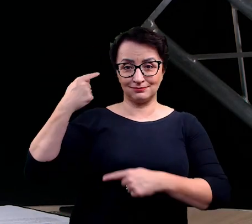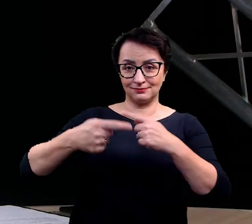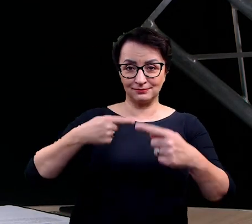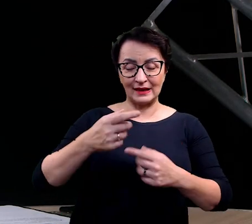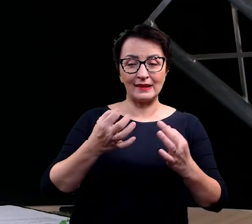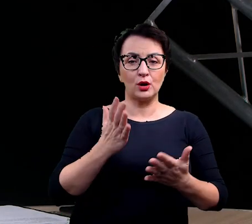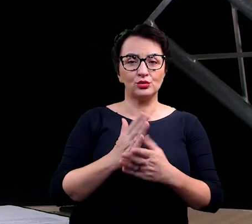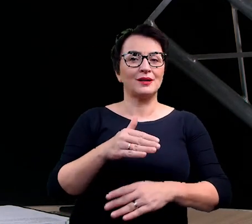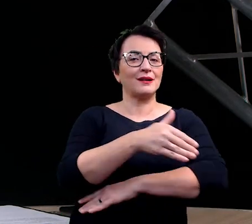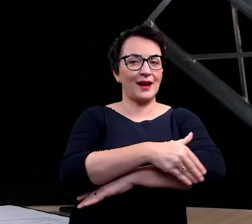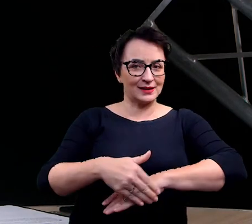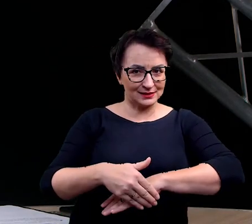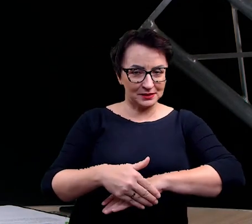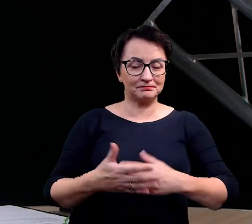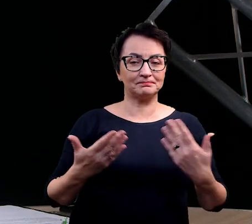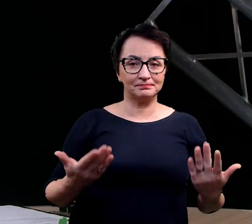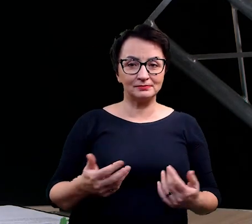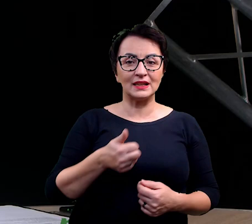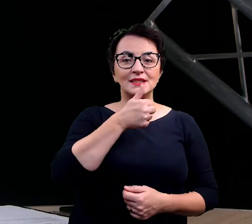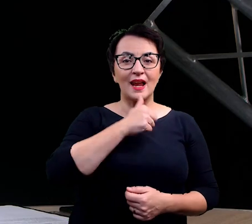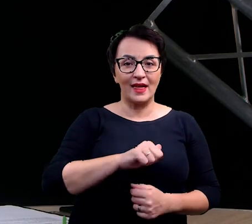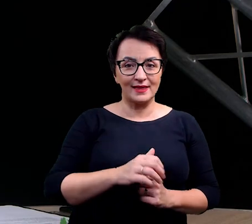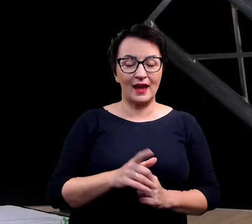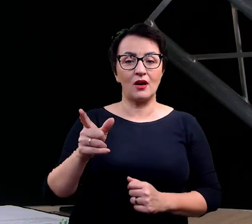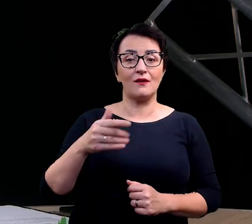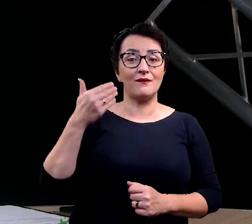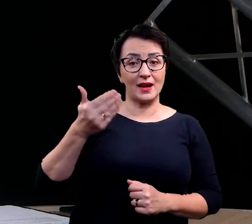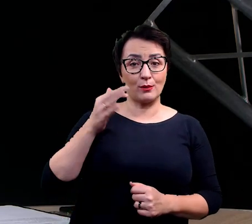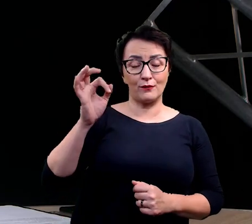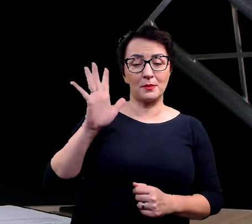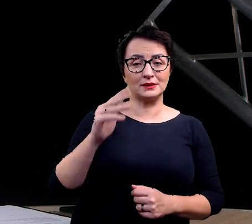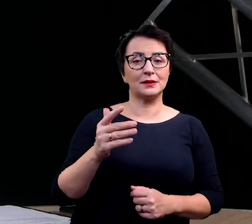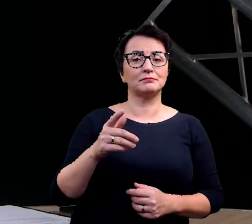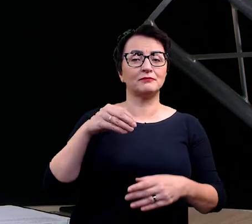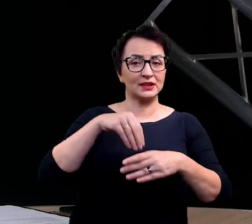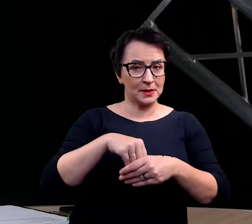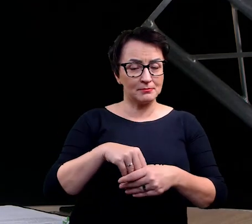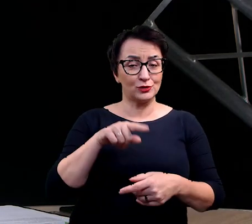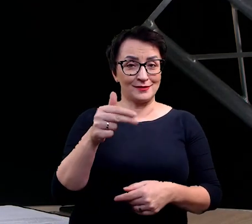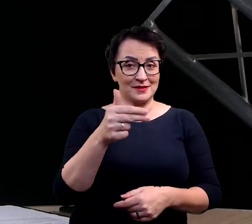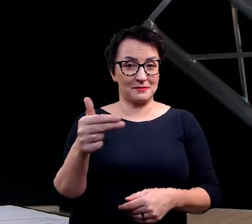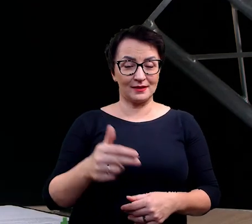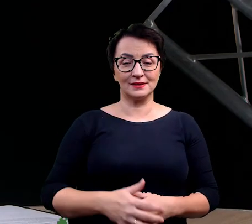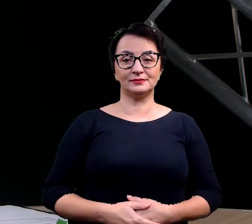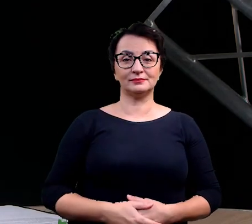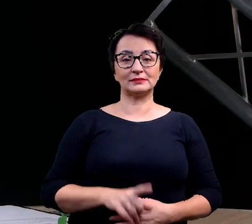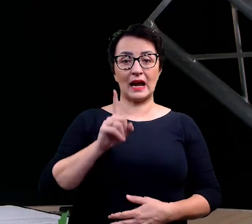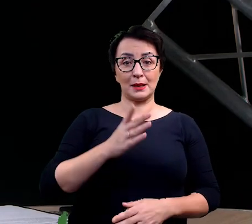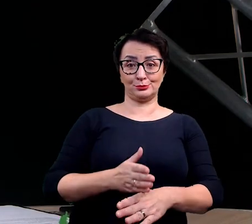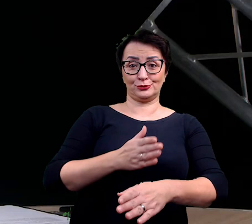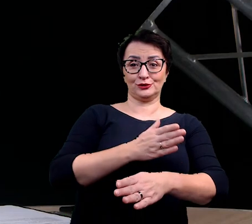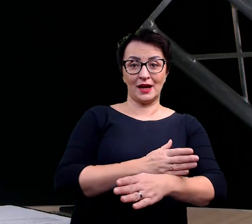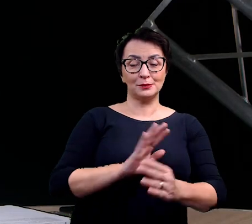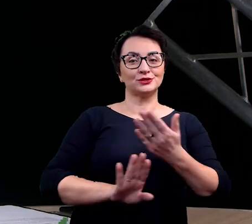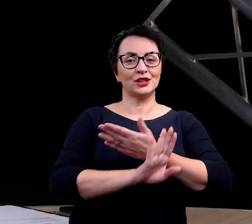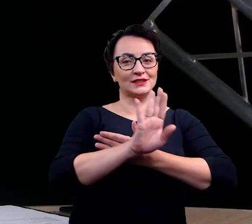jednak poza granicami naszego kraju, na Islandii. Jego wykład będzie dotyczył między innymi tego zagadnienia. Ale zanim Paweł